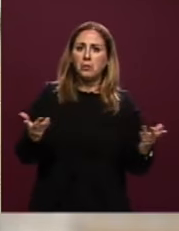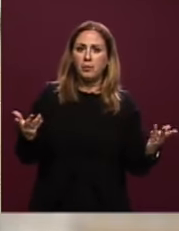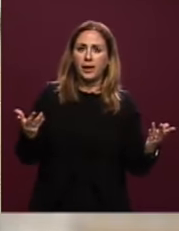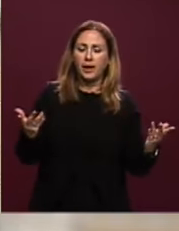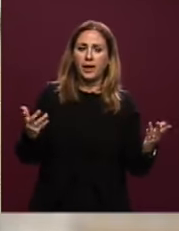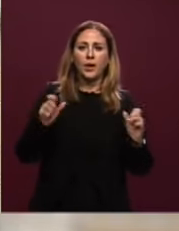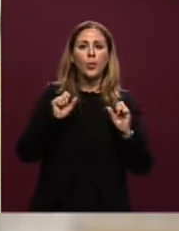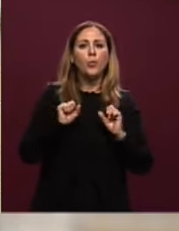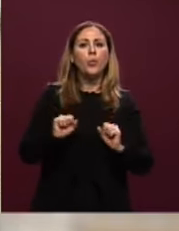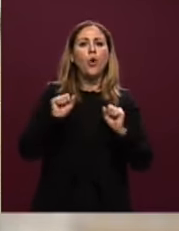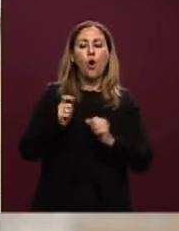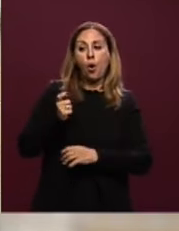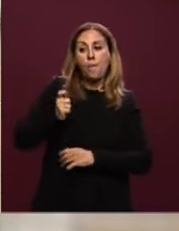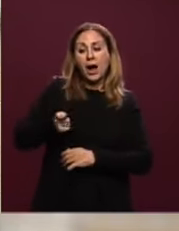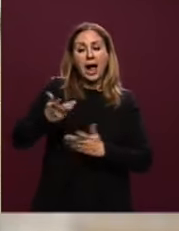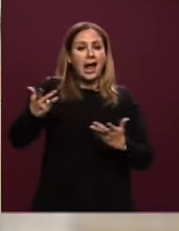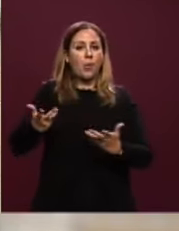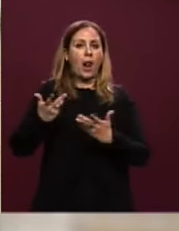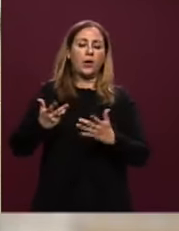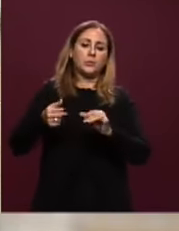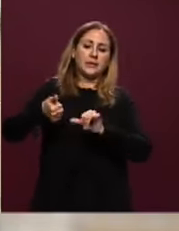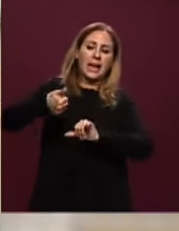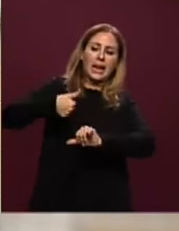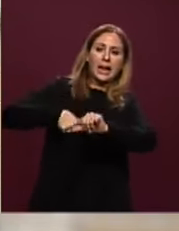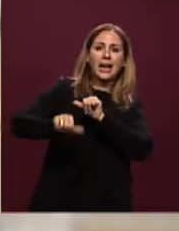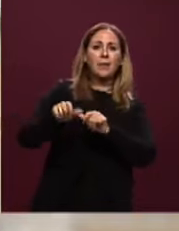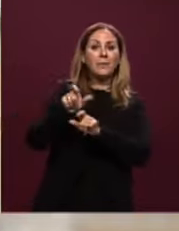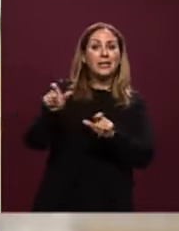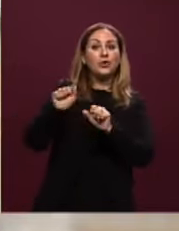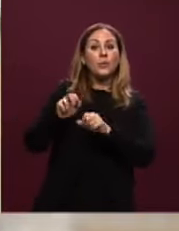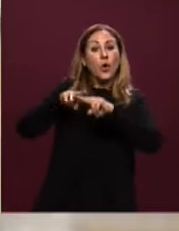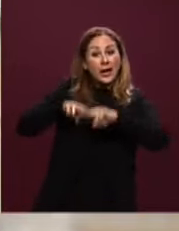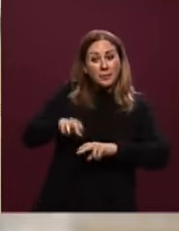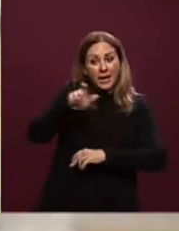potranno pagare un obolo affinché quelle persone rimangano in Italia.